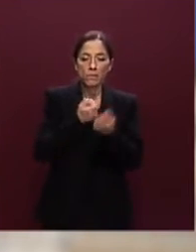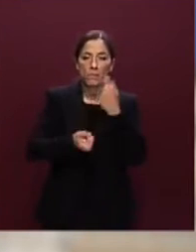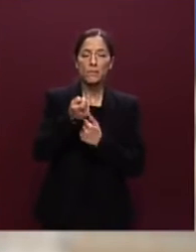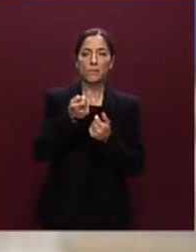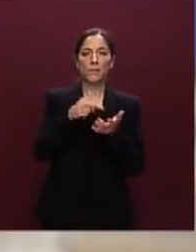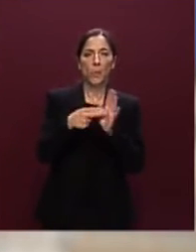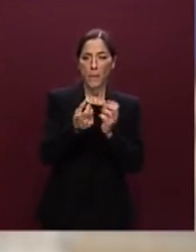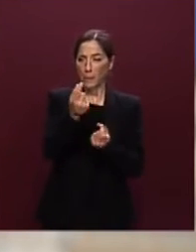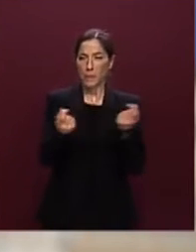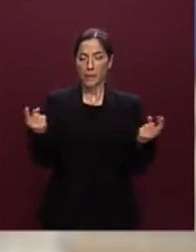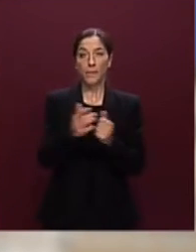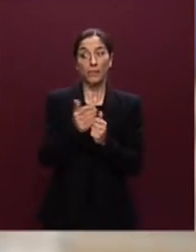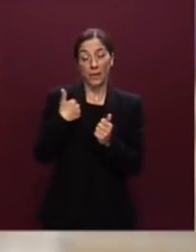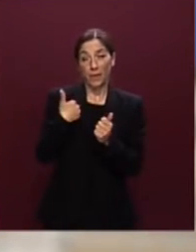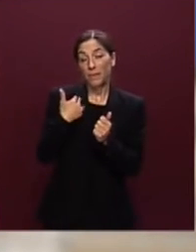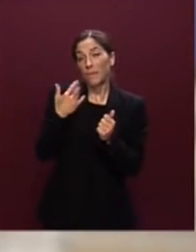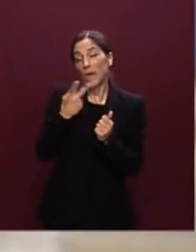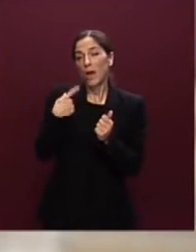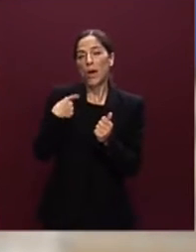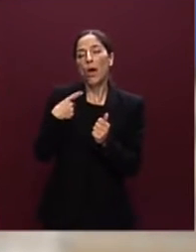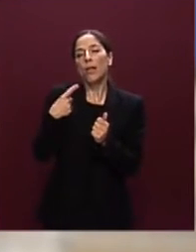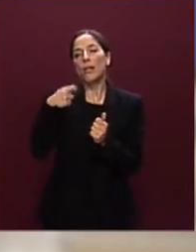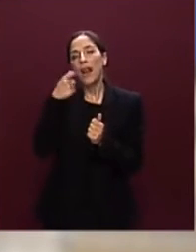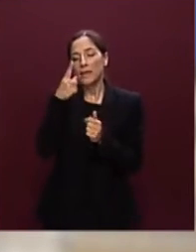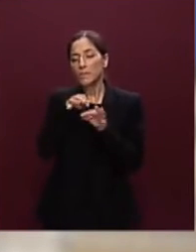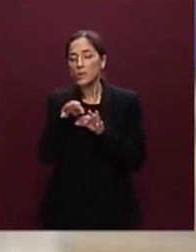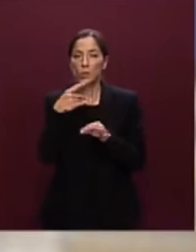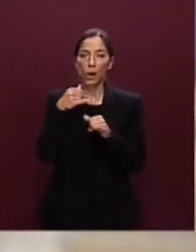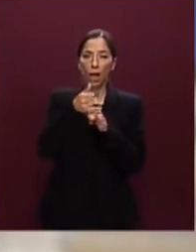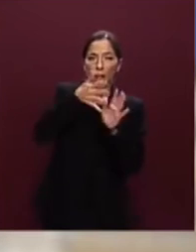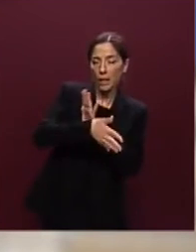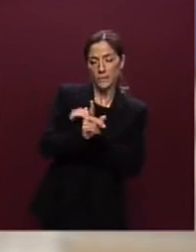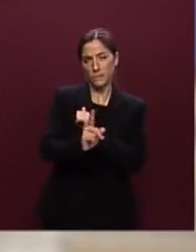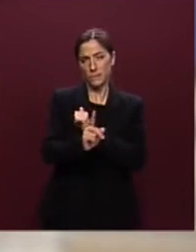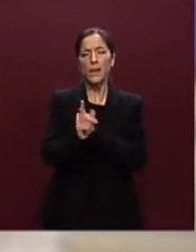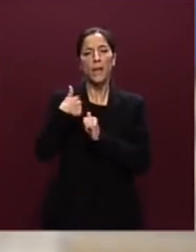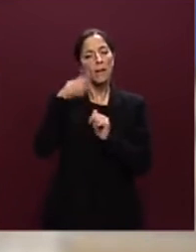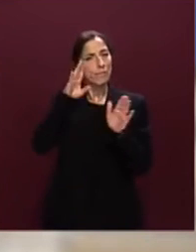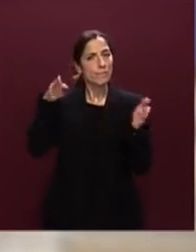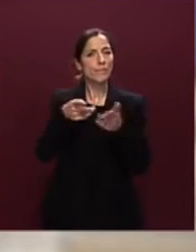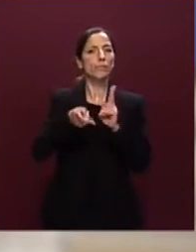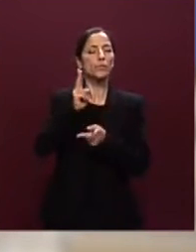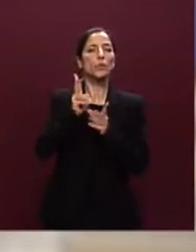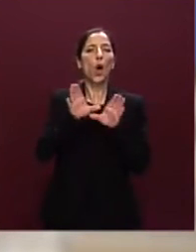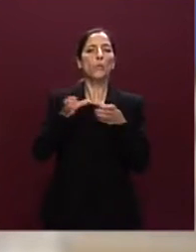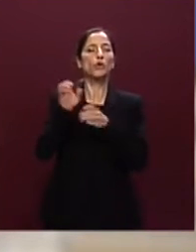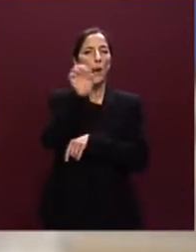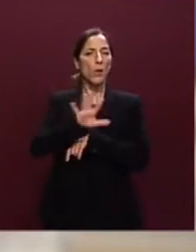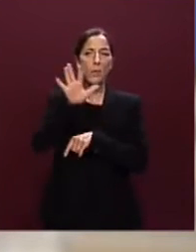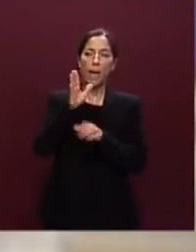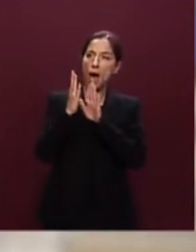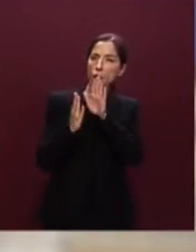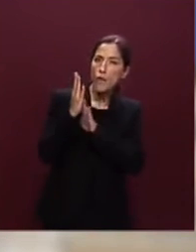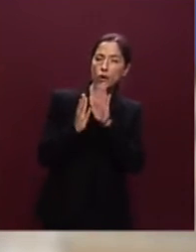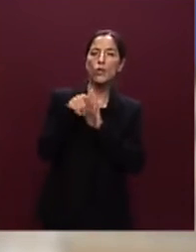adesso interessa relativamente entrare nel merito perché sono e siamo concentrati nella fase di confronto con la Commissione europea e con